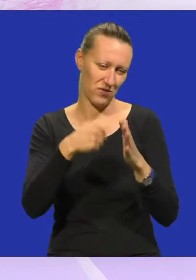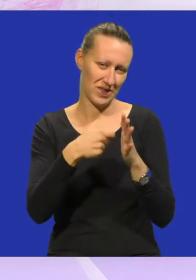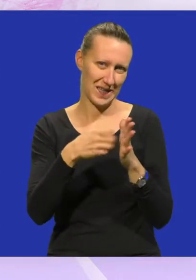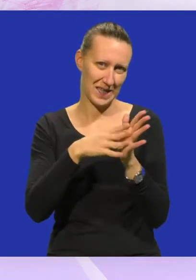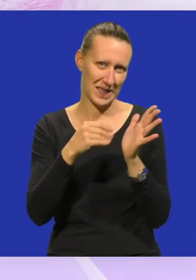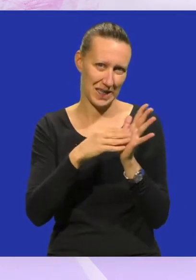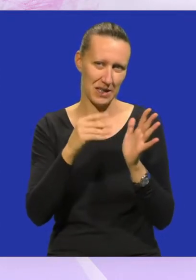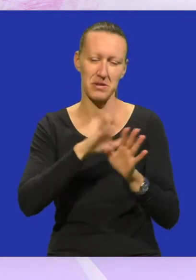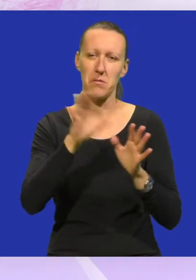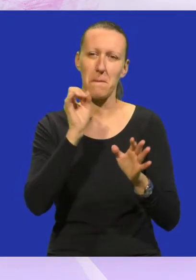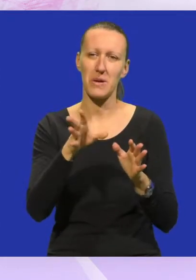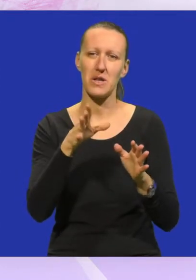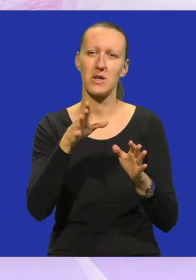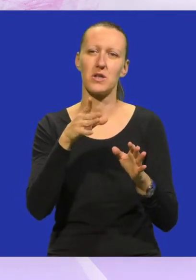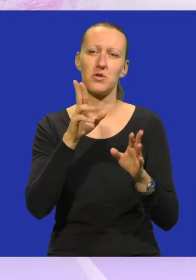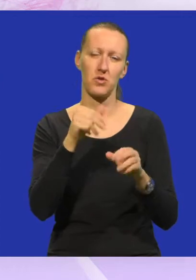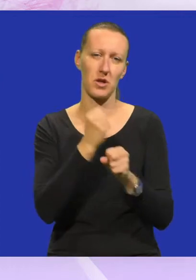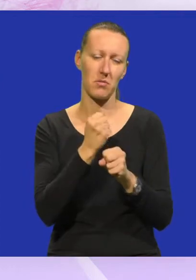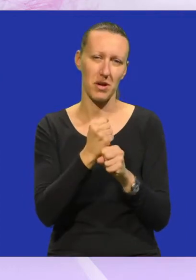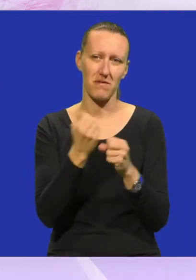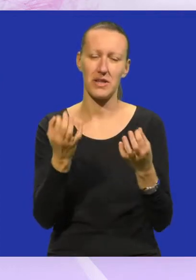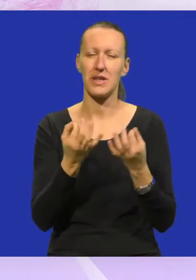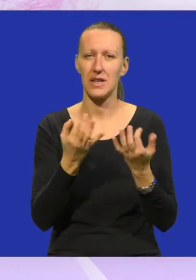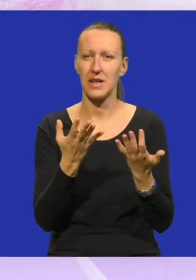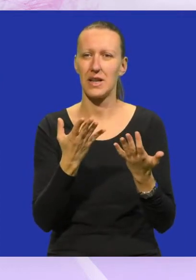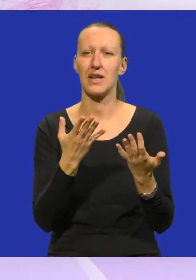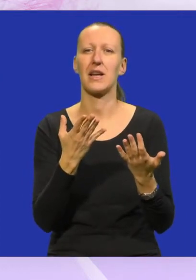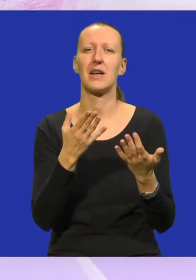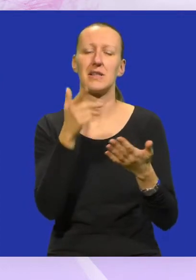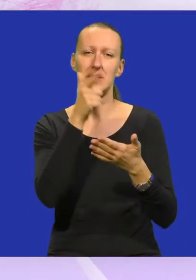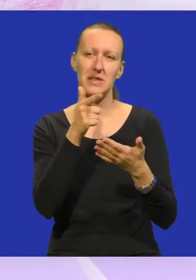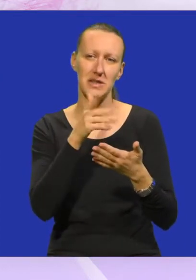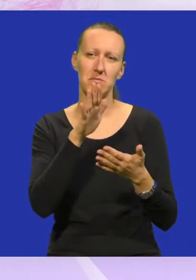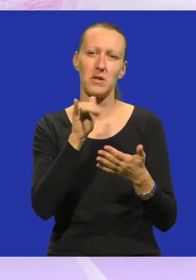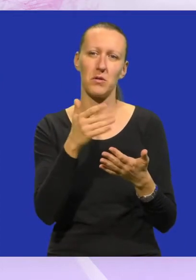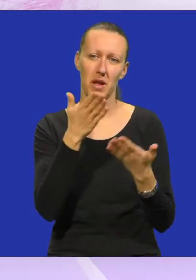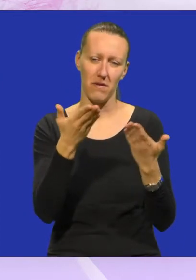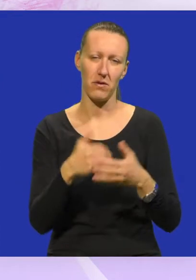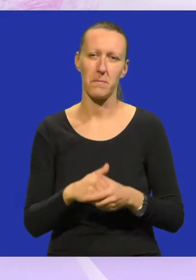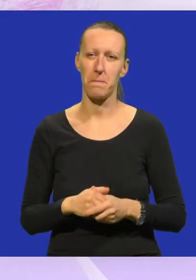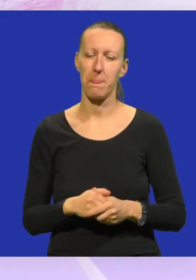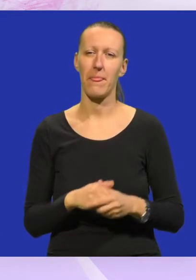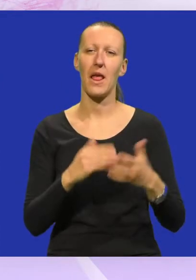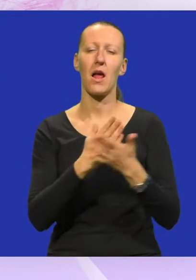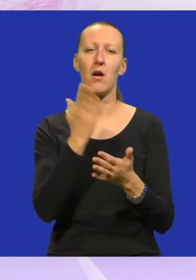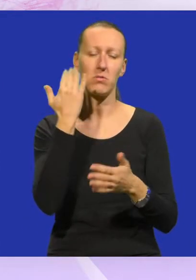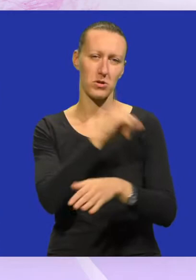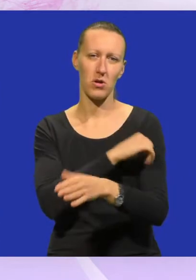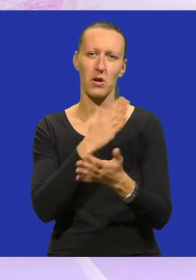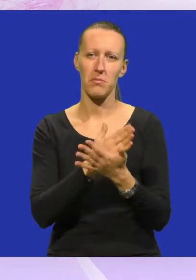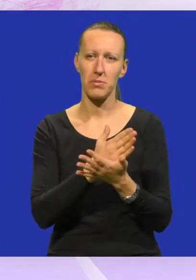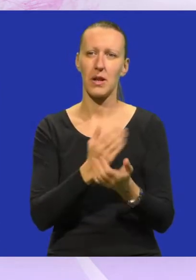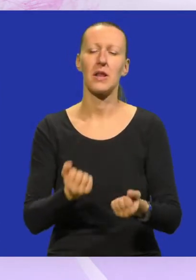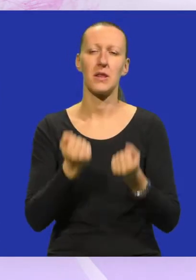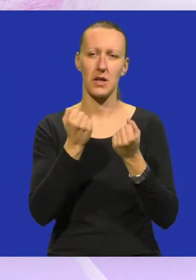onda možda brže i efikasnije možemo odraditi nekakve kadrove, tako da, eto. Iako je prošla godina bila